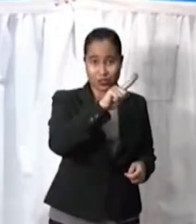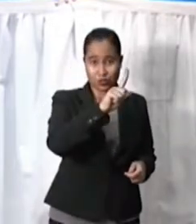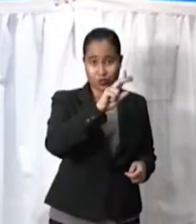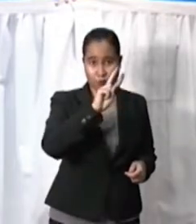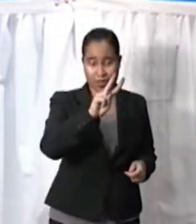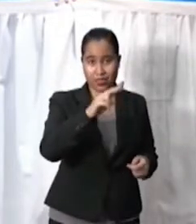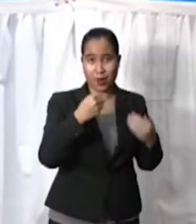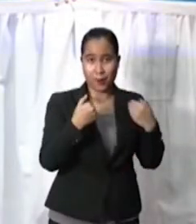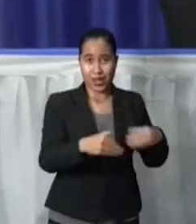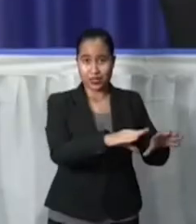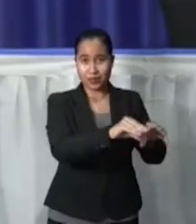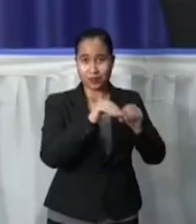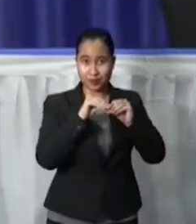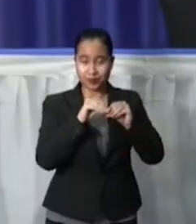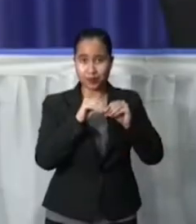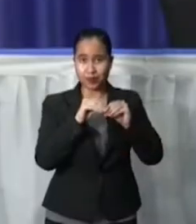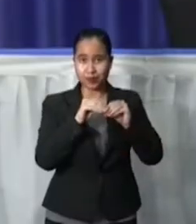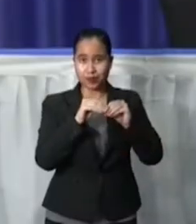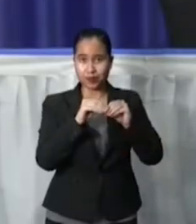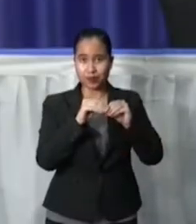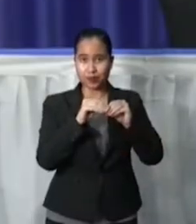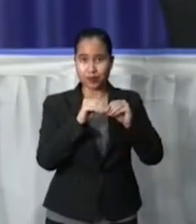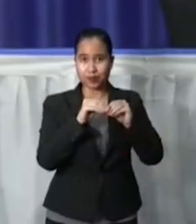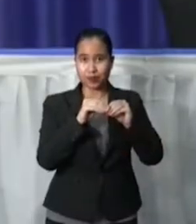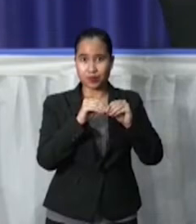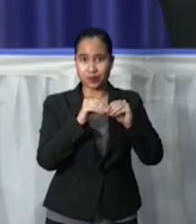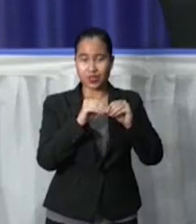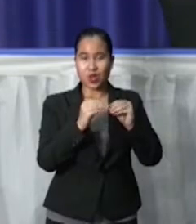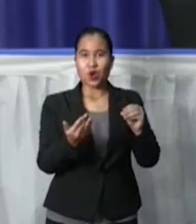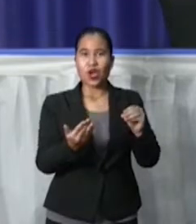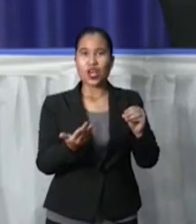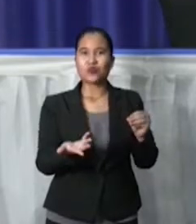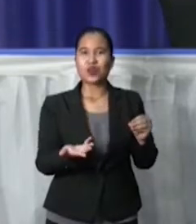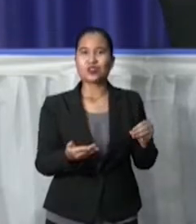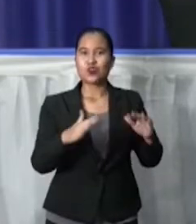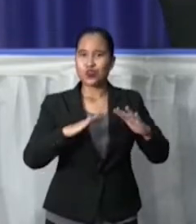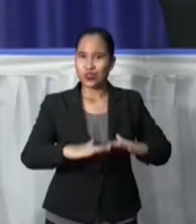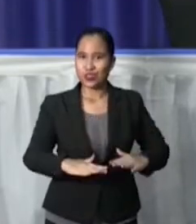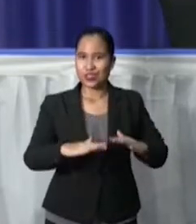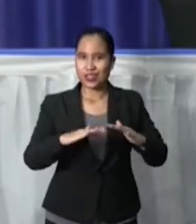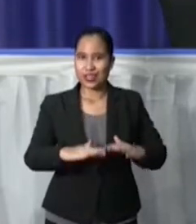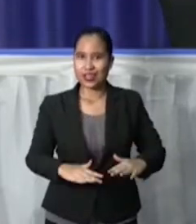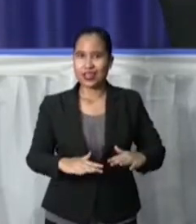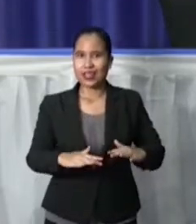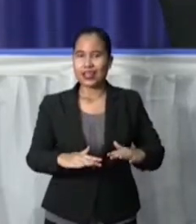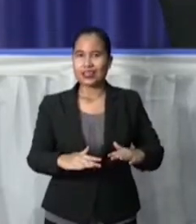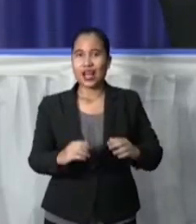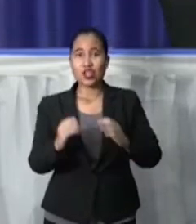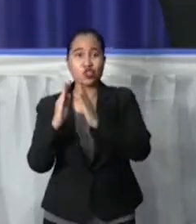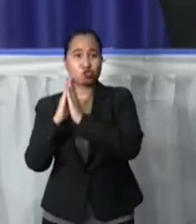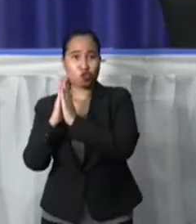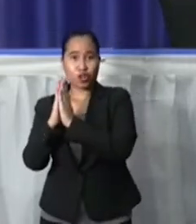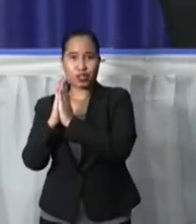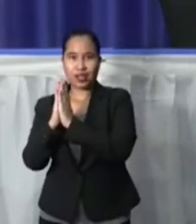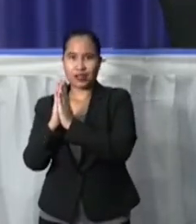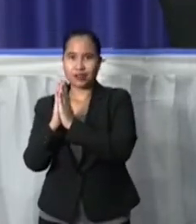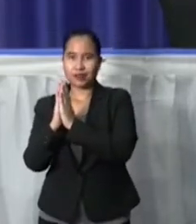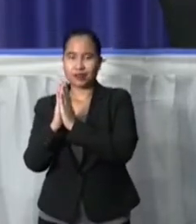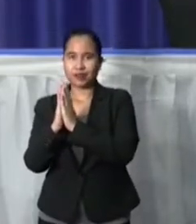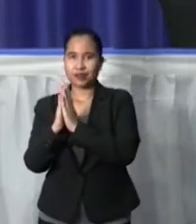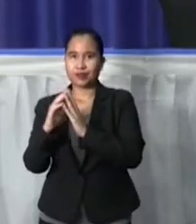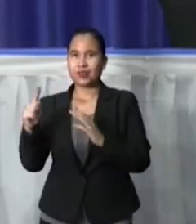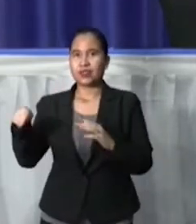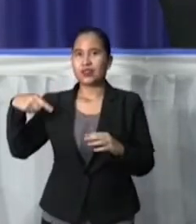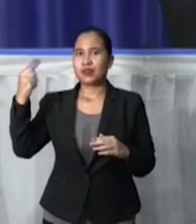Over de dag was het nog rustiger dan de zondag. Dus de meeste mensen hebben we aangehouden na de